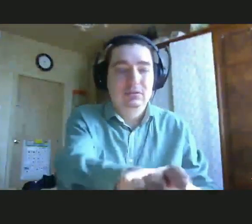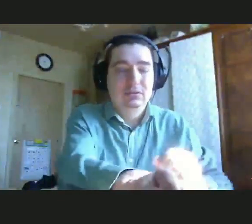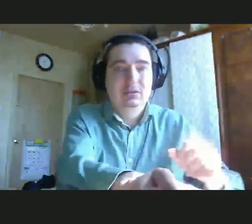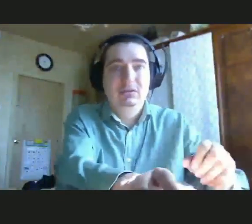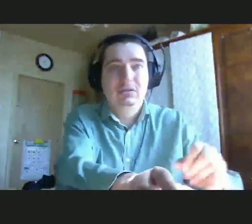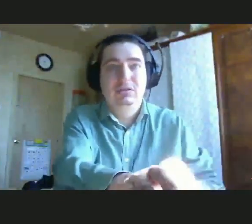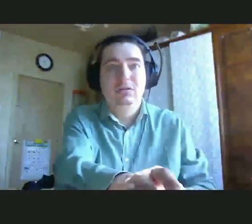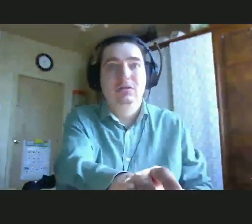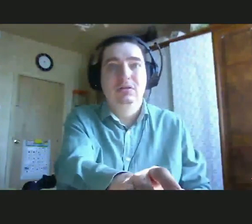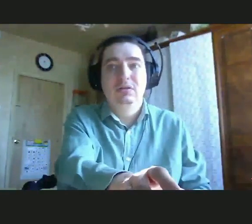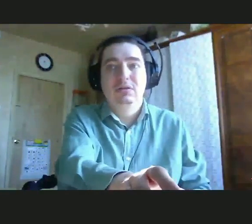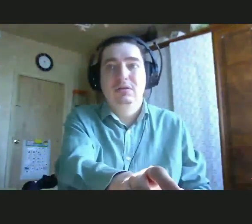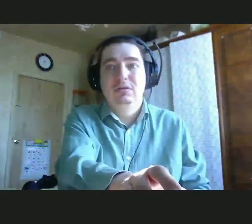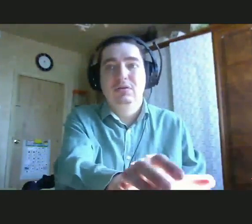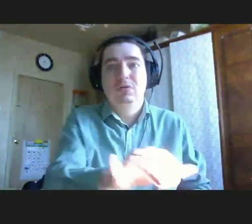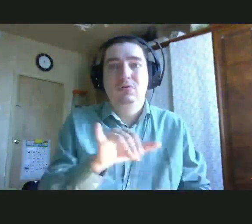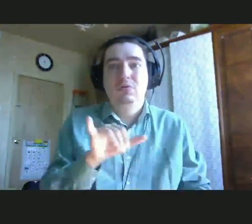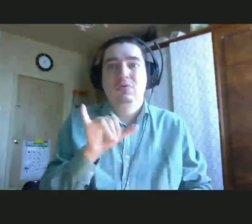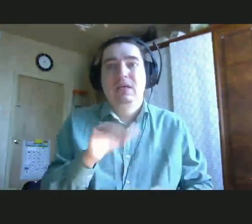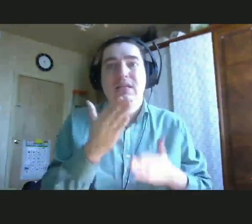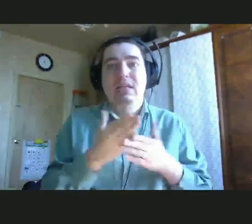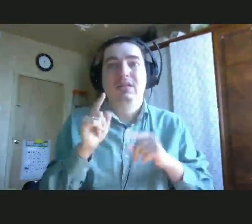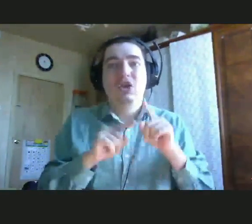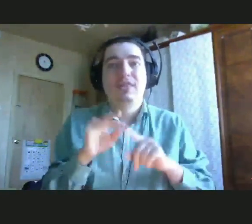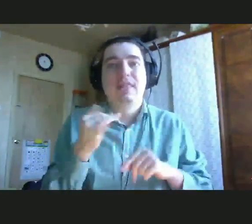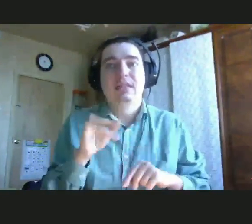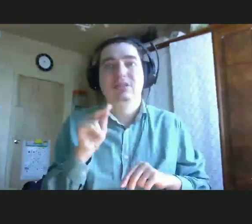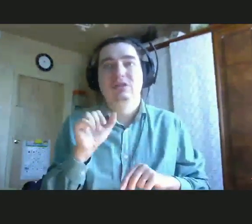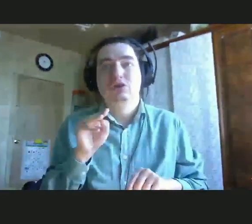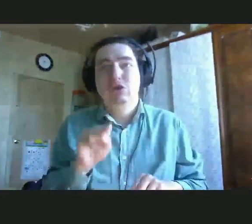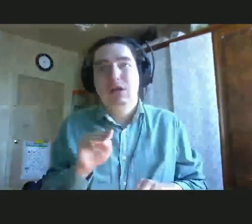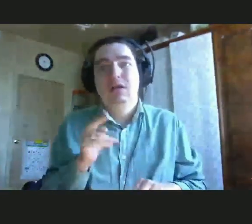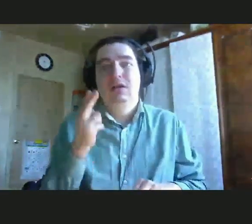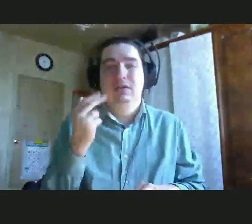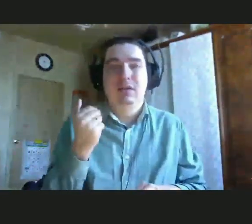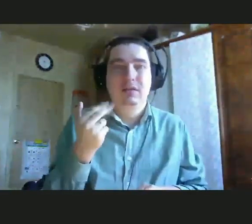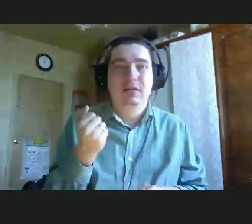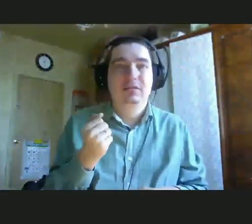Надежда, это здорово, что у вас есть родительские чаты, но буквально давеча в Казани,